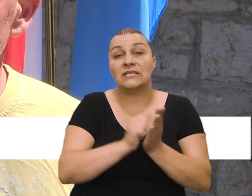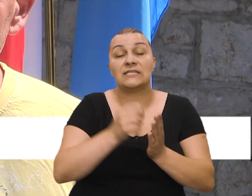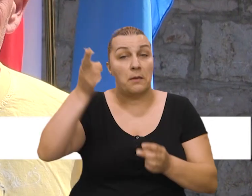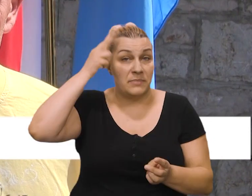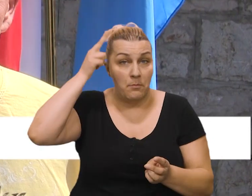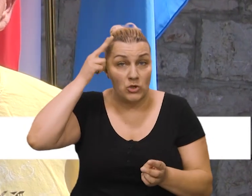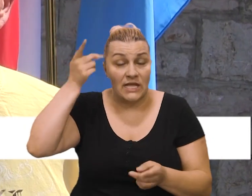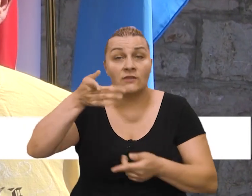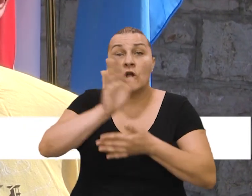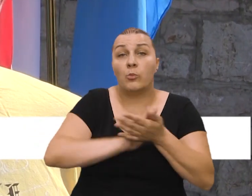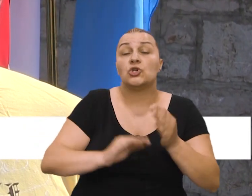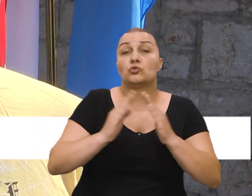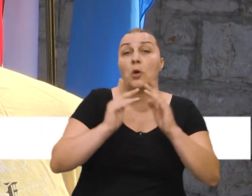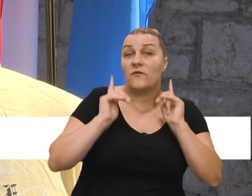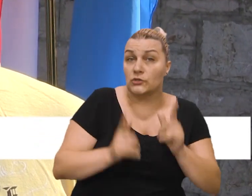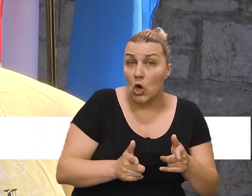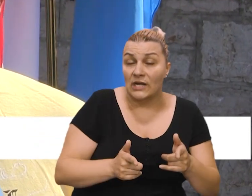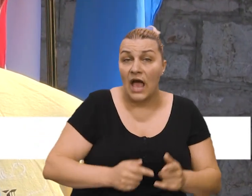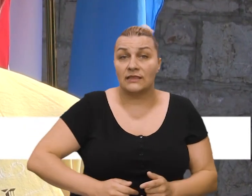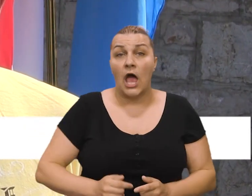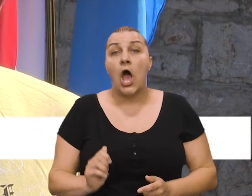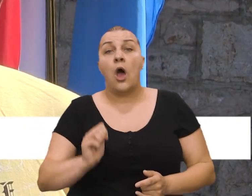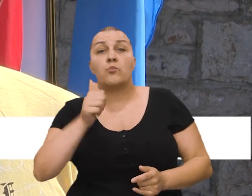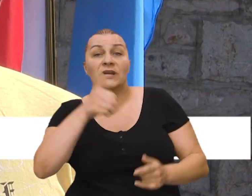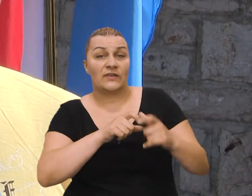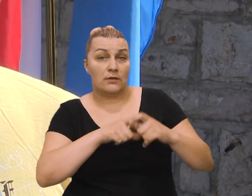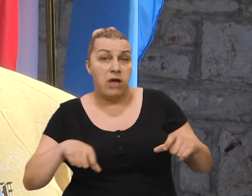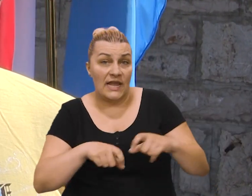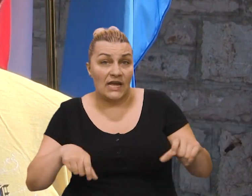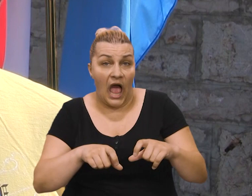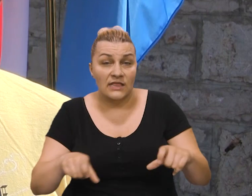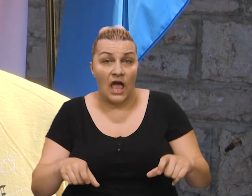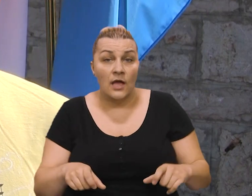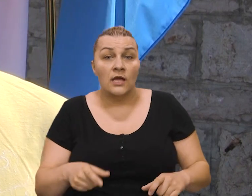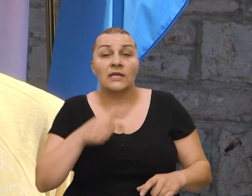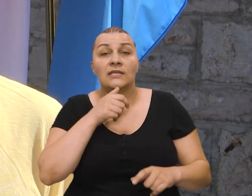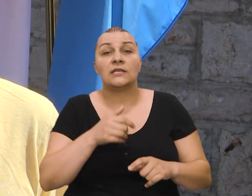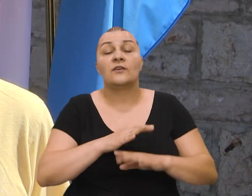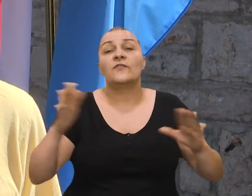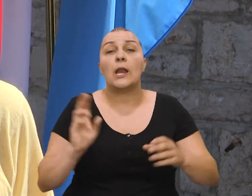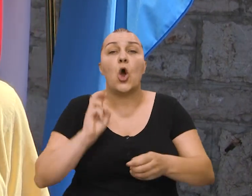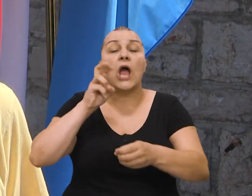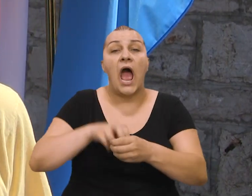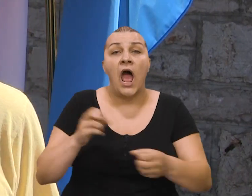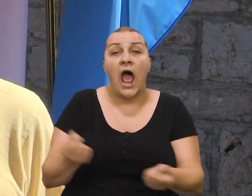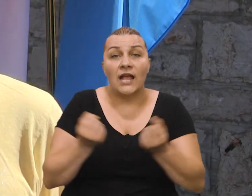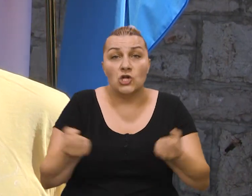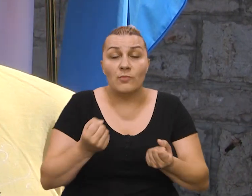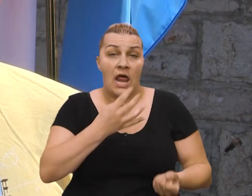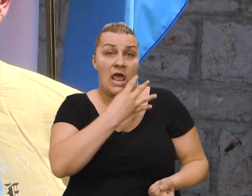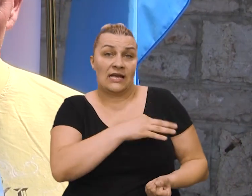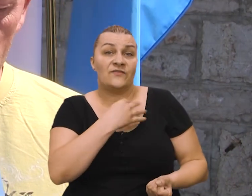prepoznatljivo na samom početku domovinskog rata, od prvi barikada i ogromnog angažmana,